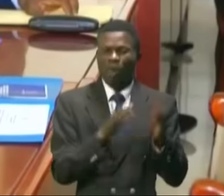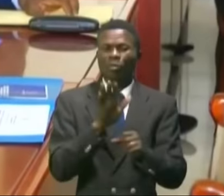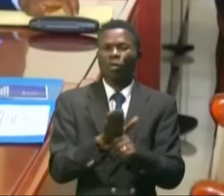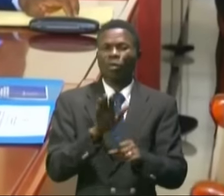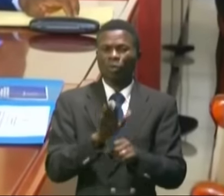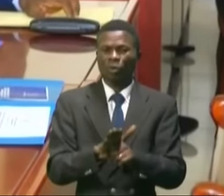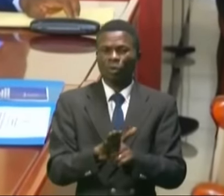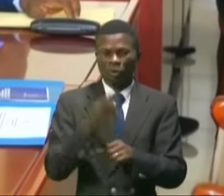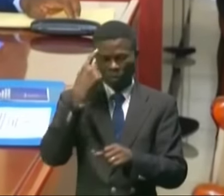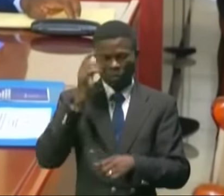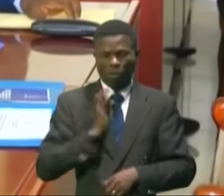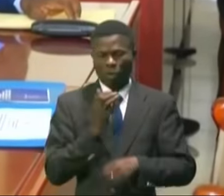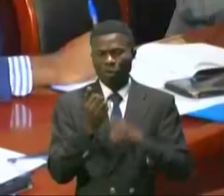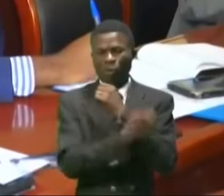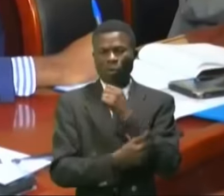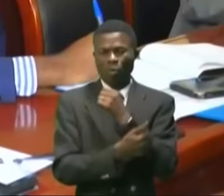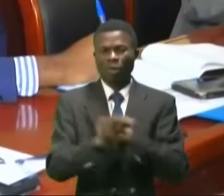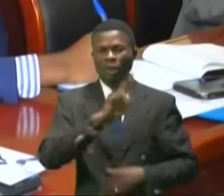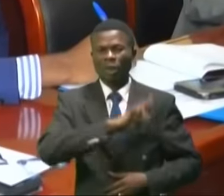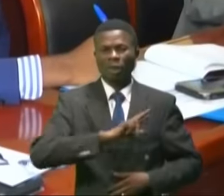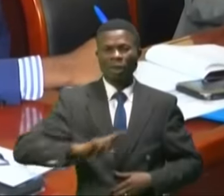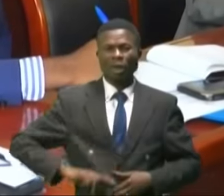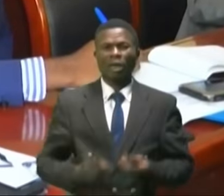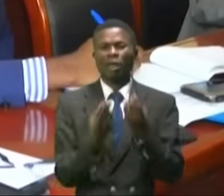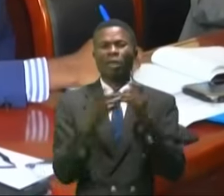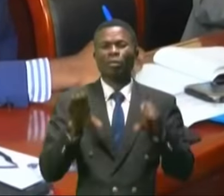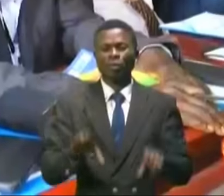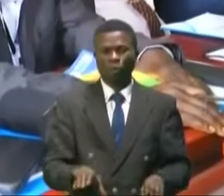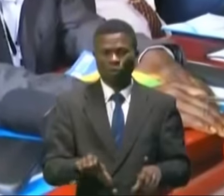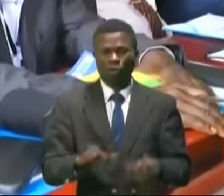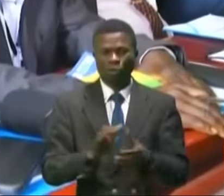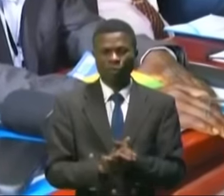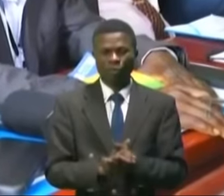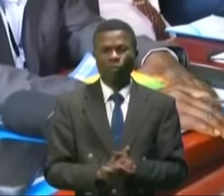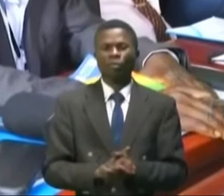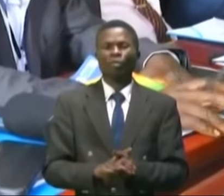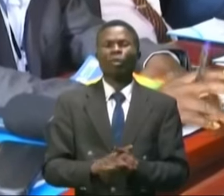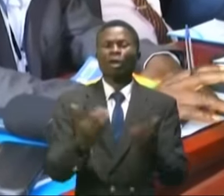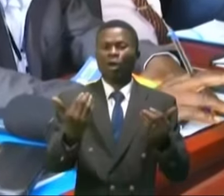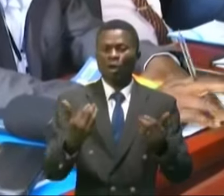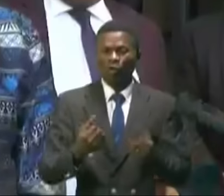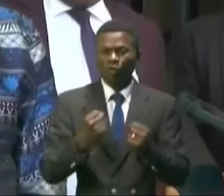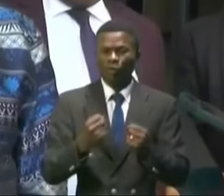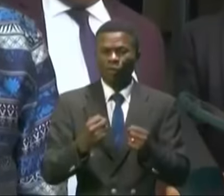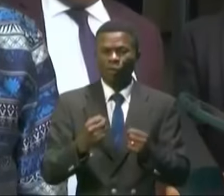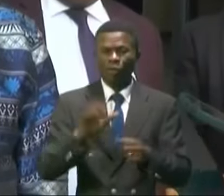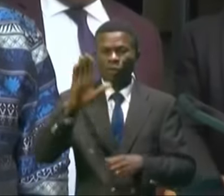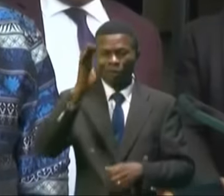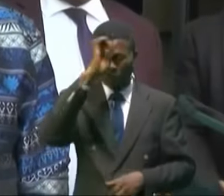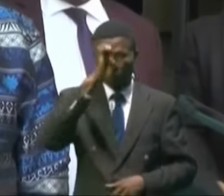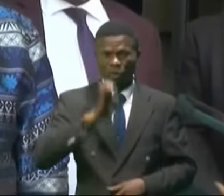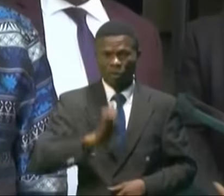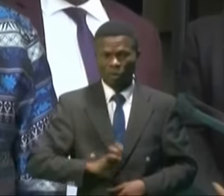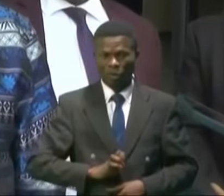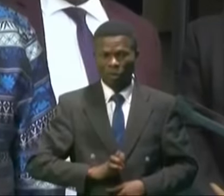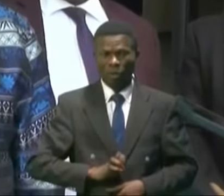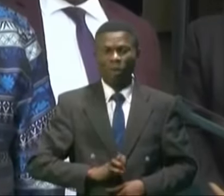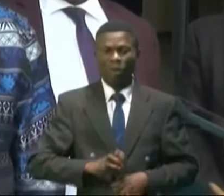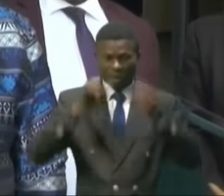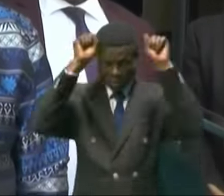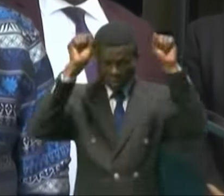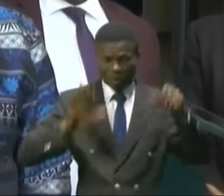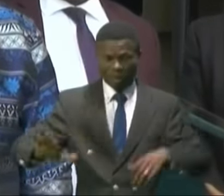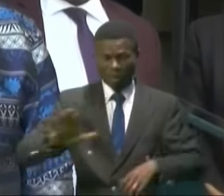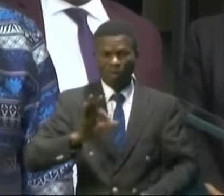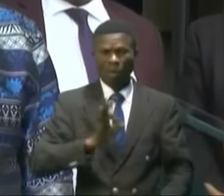pour notre pays, la République démocratique du Congo. Réforme voulue par son excellence, M. le Président de la République, Félix